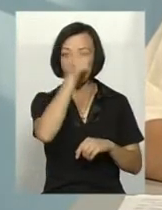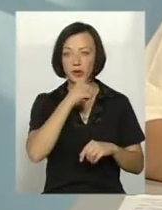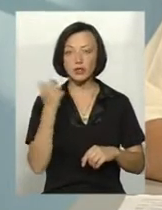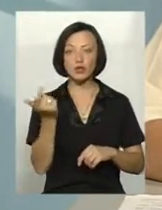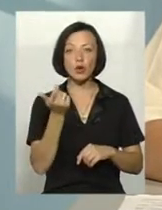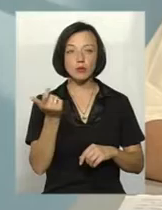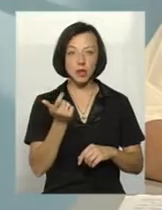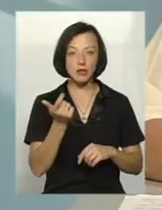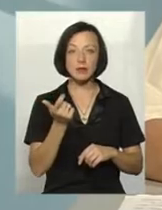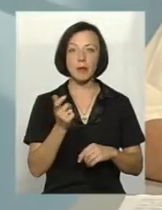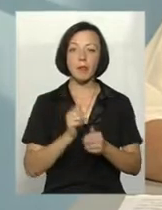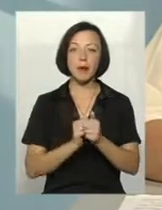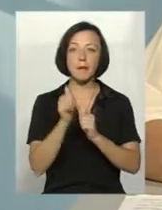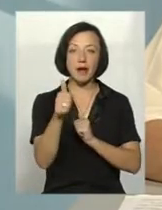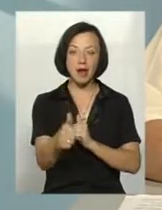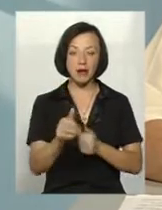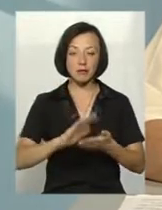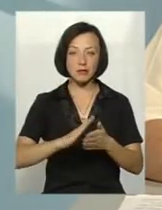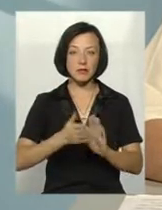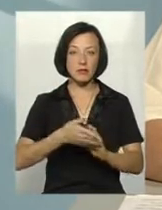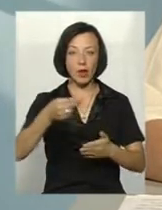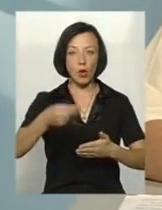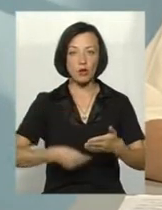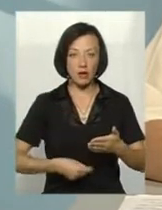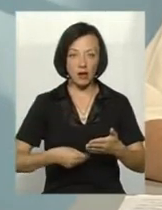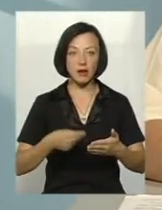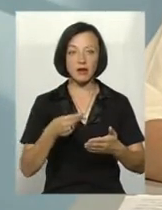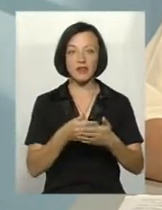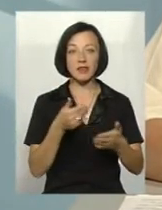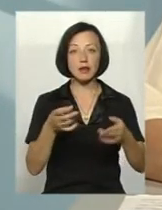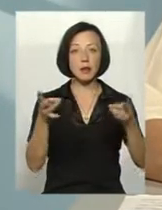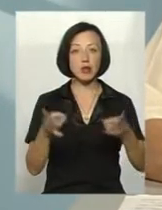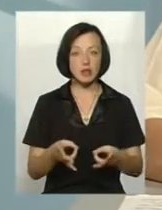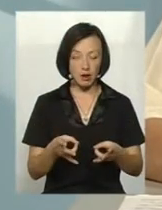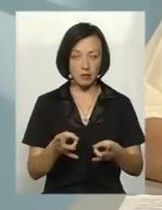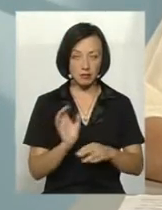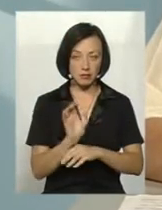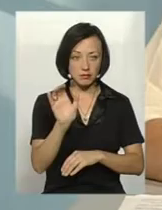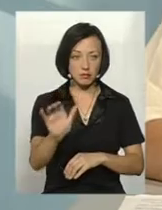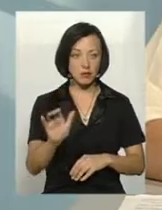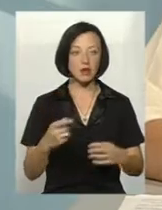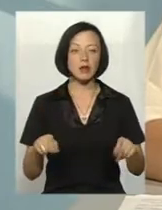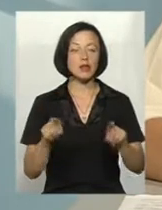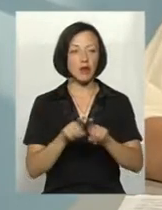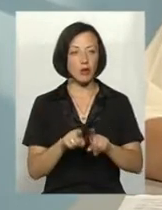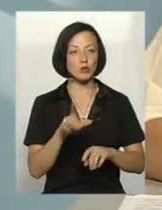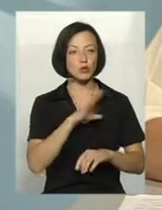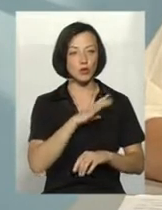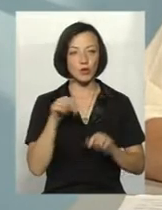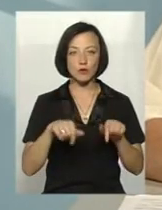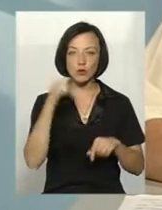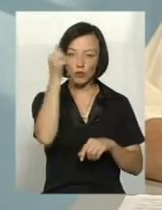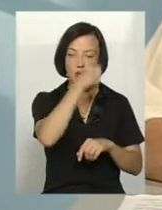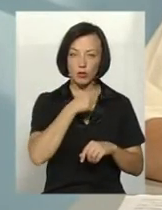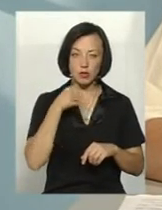хлібопекарні підприємства наперед заключали контракти для задоволення своїх потреб. Його також було, ну в цьому році, хай